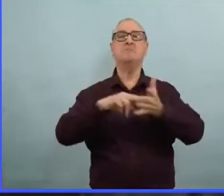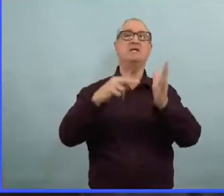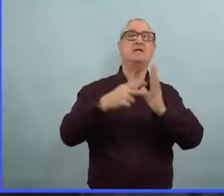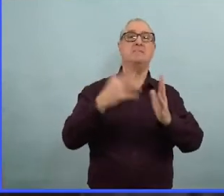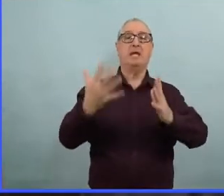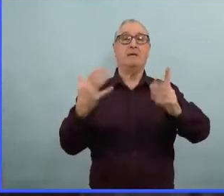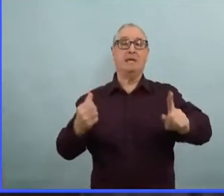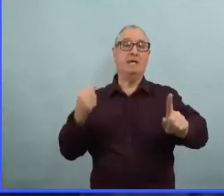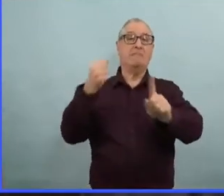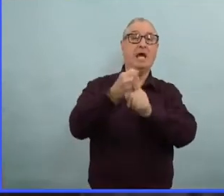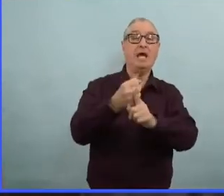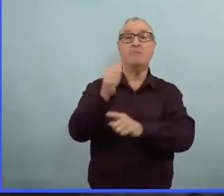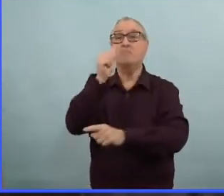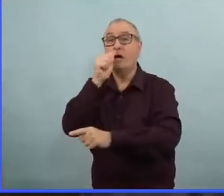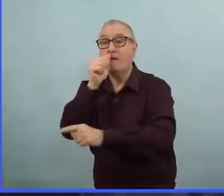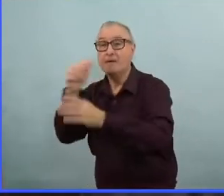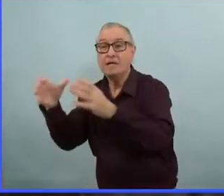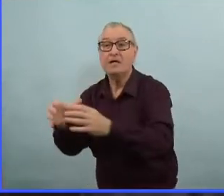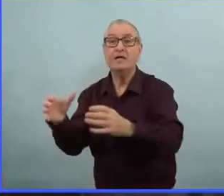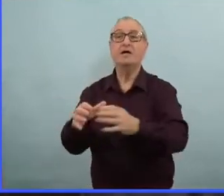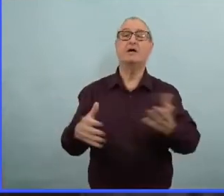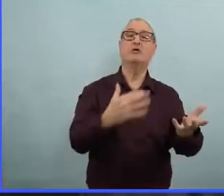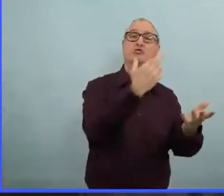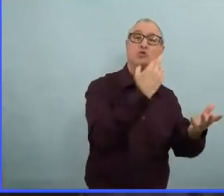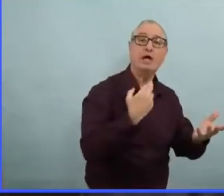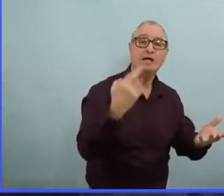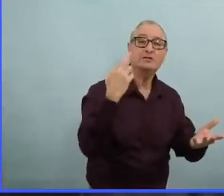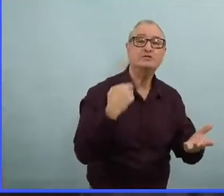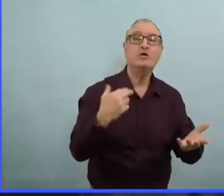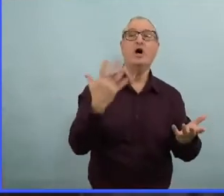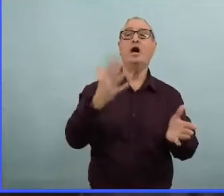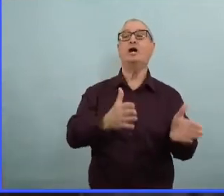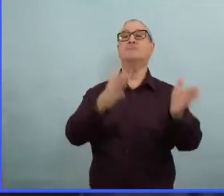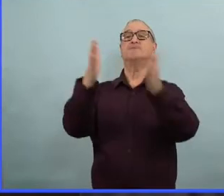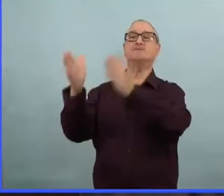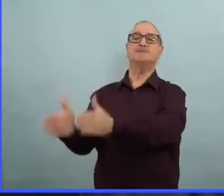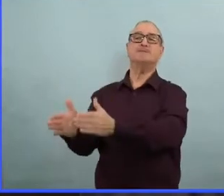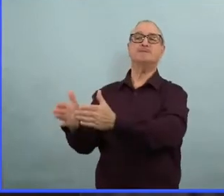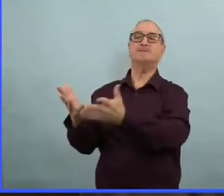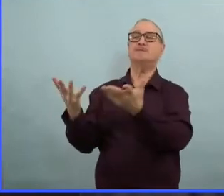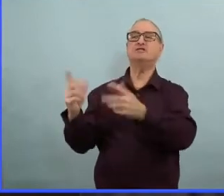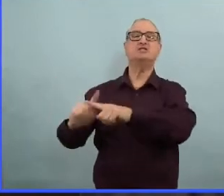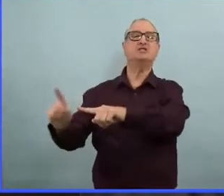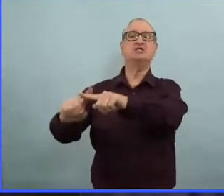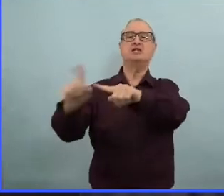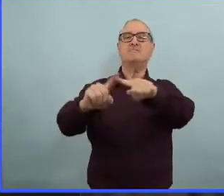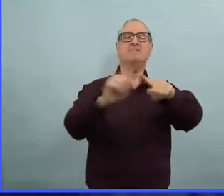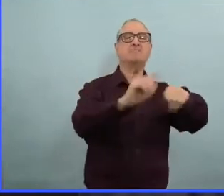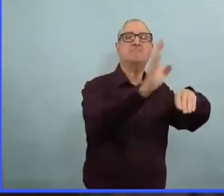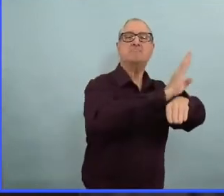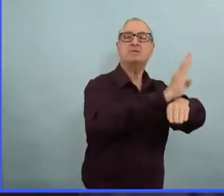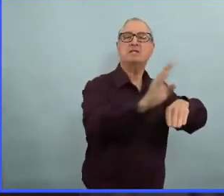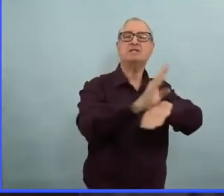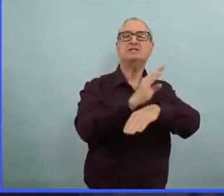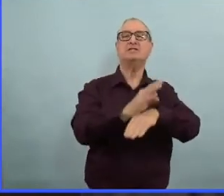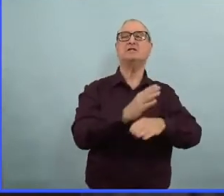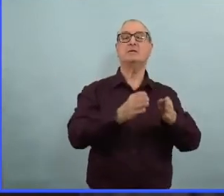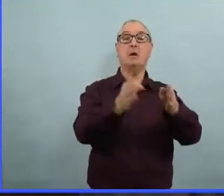résidences privées, dans les magasins, les restaurants, les musées et les galeries d'art,